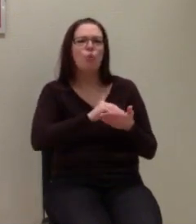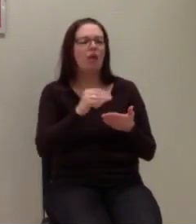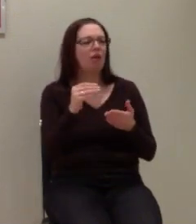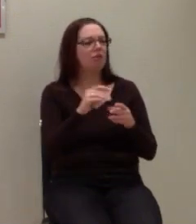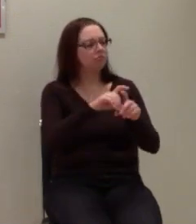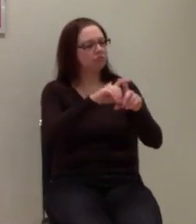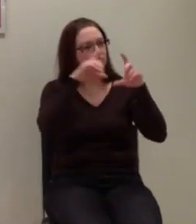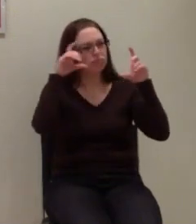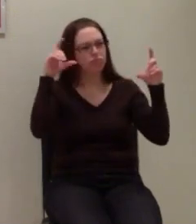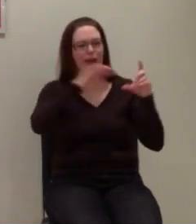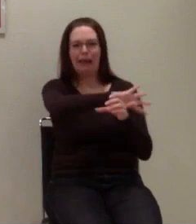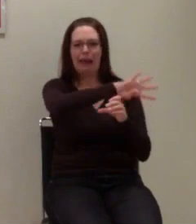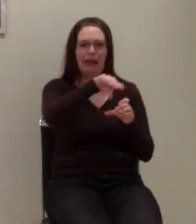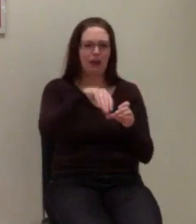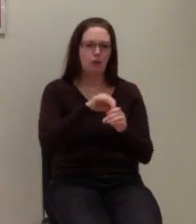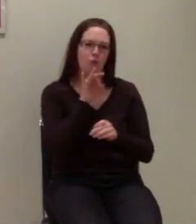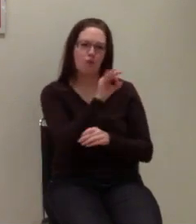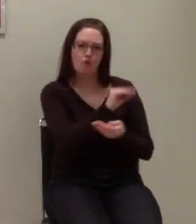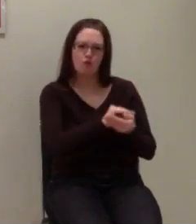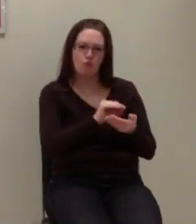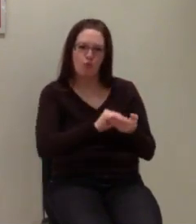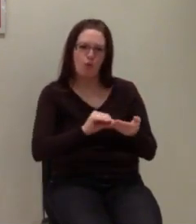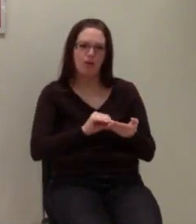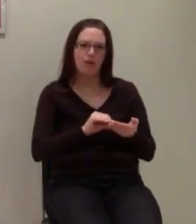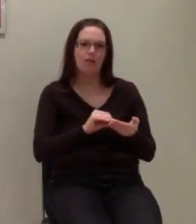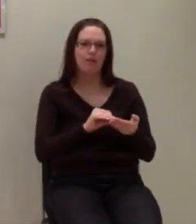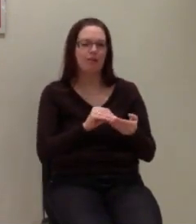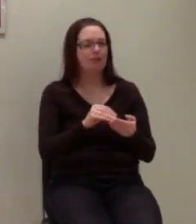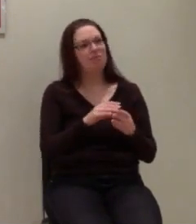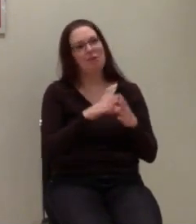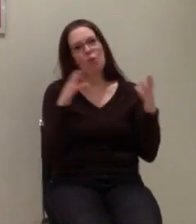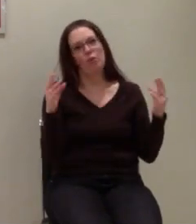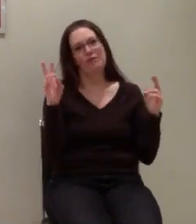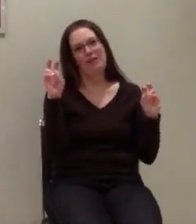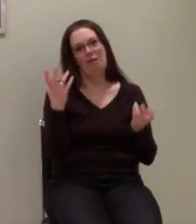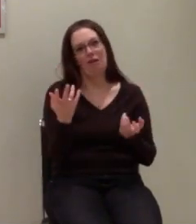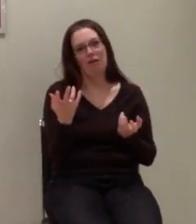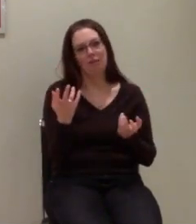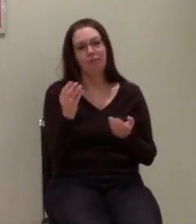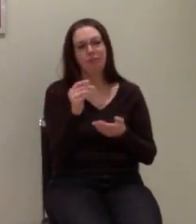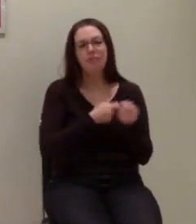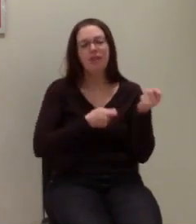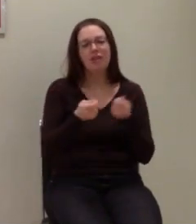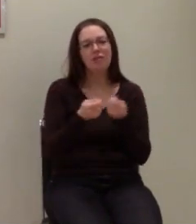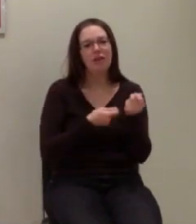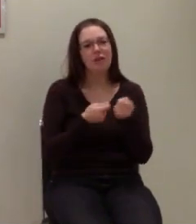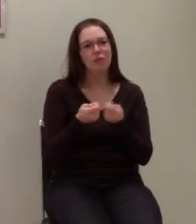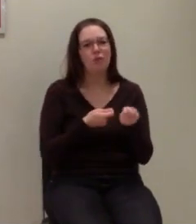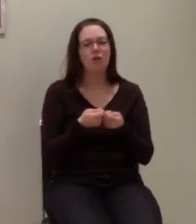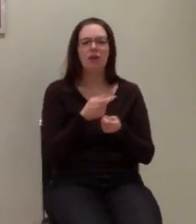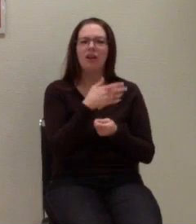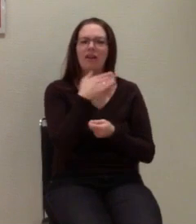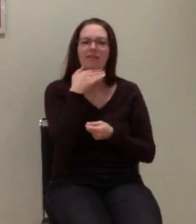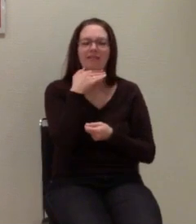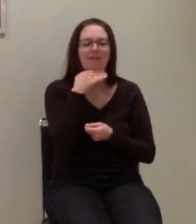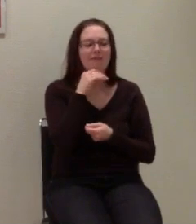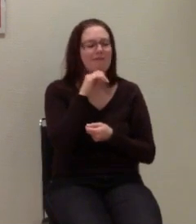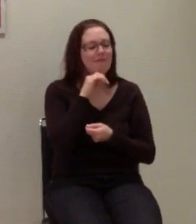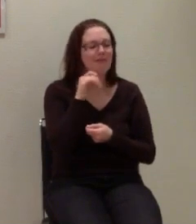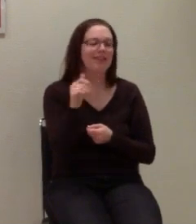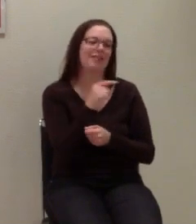großes Thema und in Frankfurt beispielsweise sind die meisten Schülerinnen und Schüler an der Förderschule